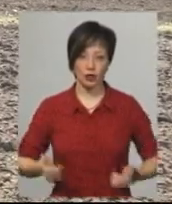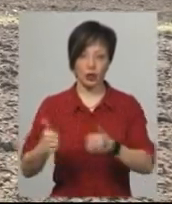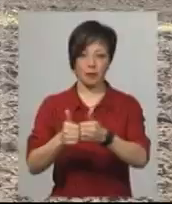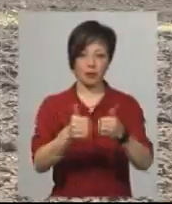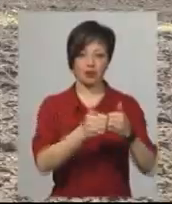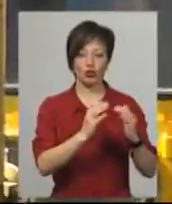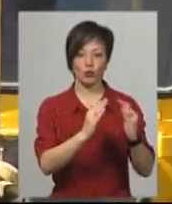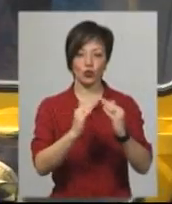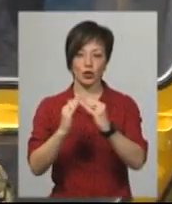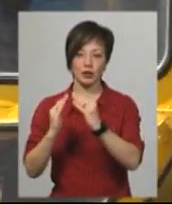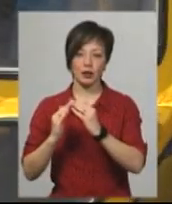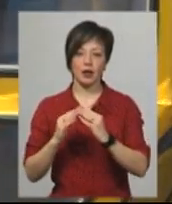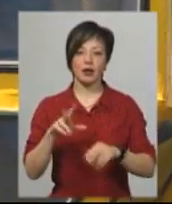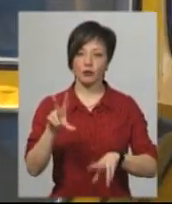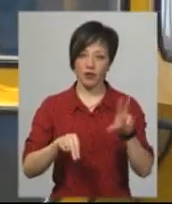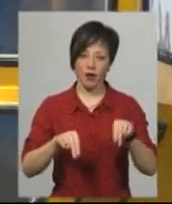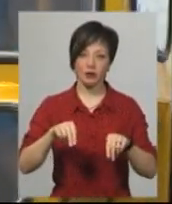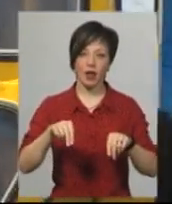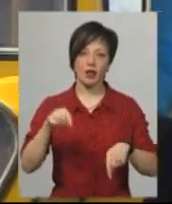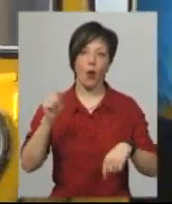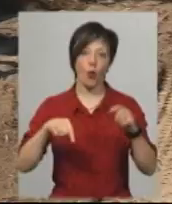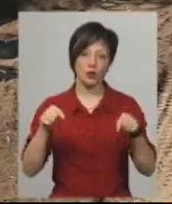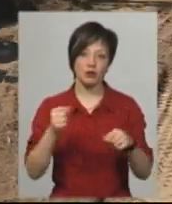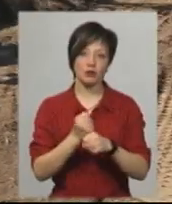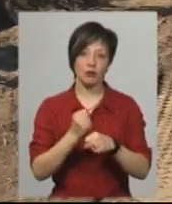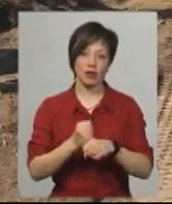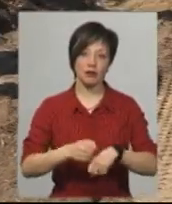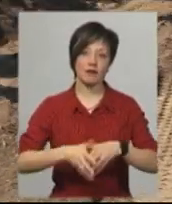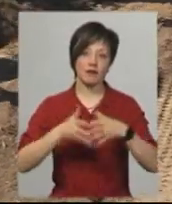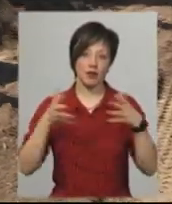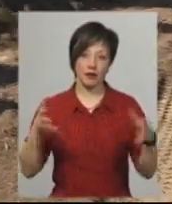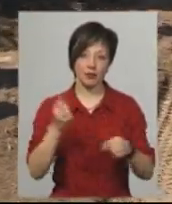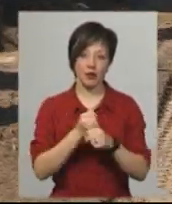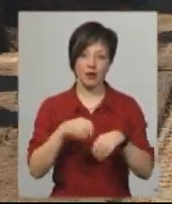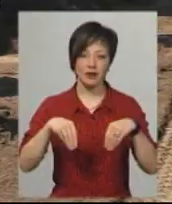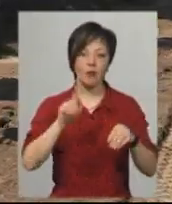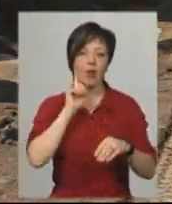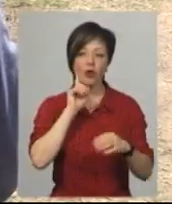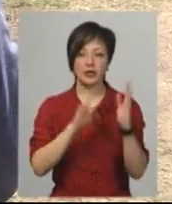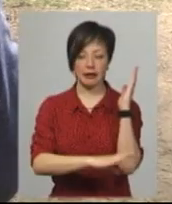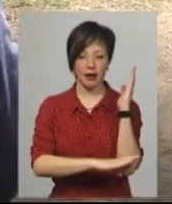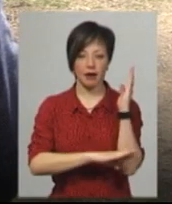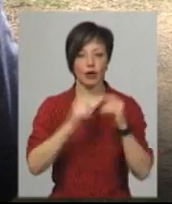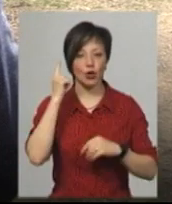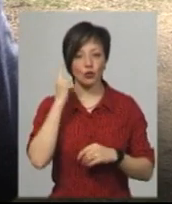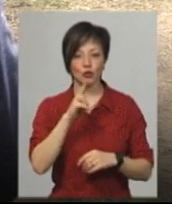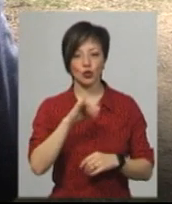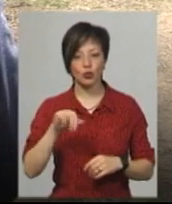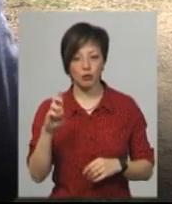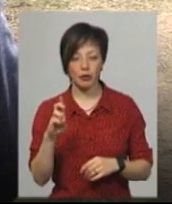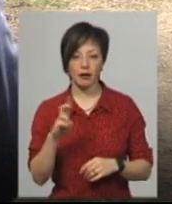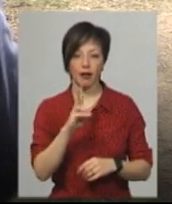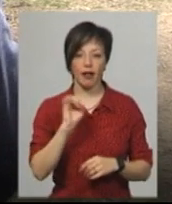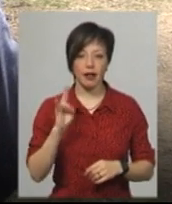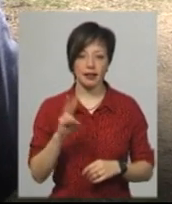найближчих будинках. І на осінь сподіваємося зробити тут величезну толоку і висадити тут молоді дерева. Я думаю, дуб червонолистий,